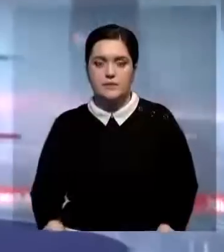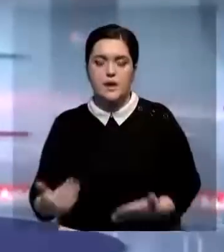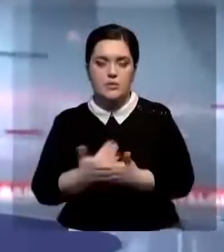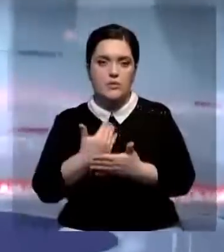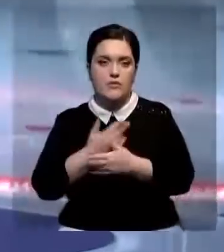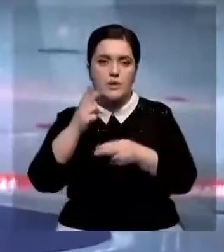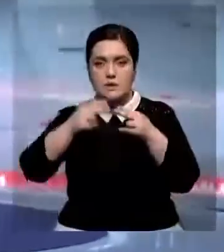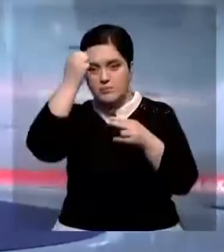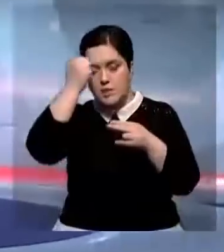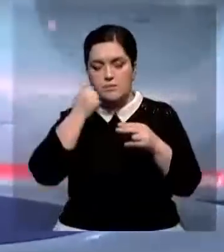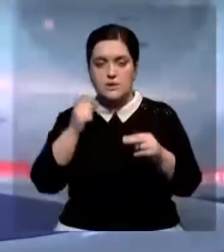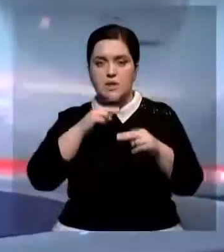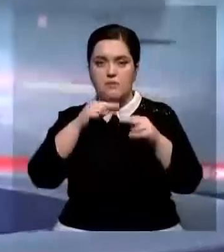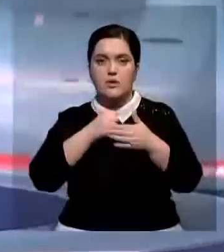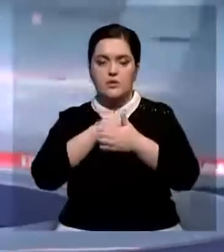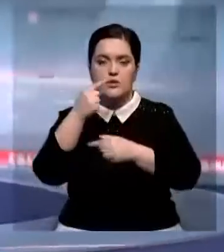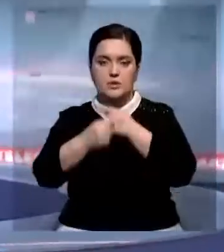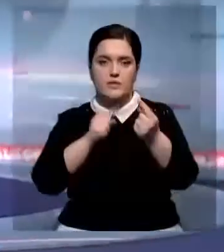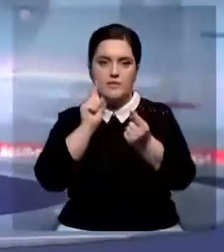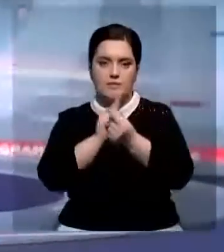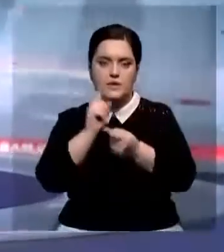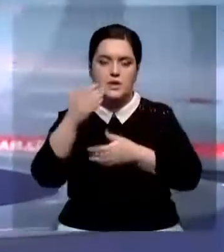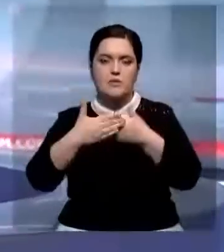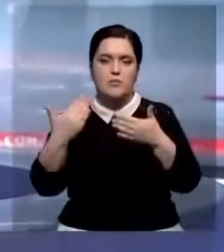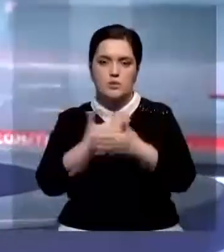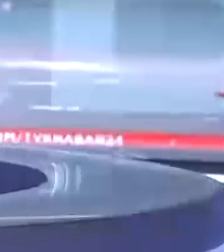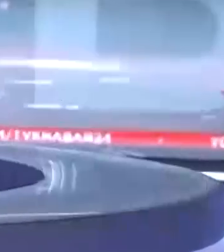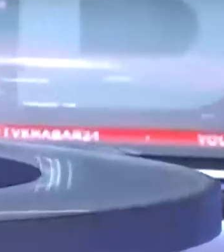Такие новости к этому часу. Не переключайтесь и с наступающим вас.